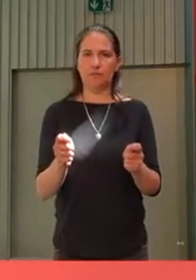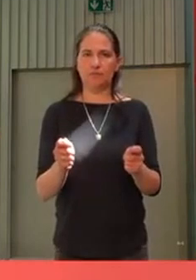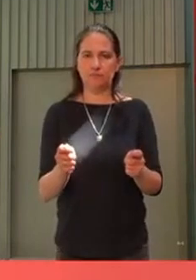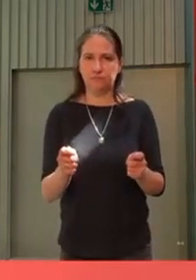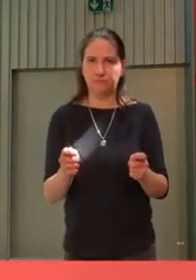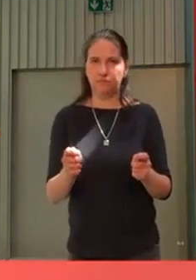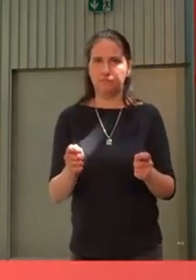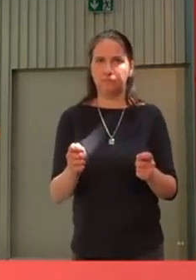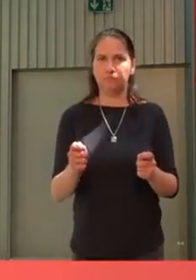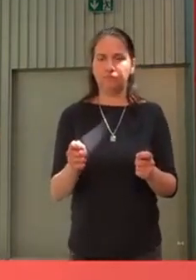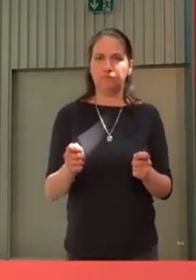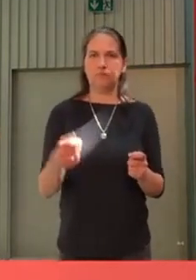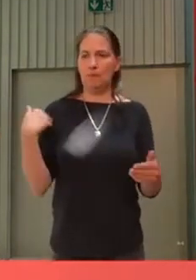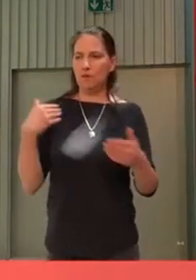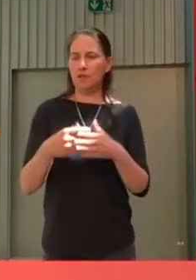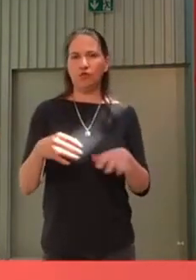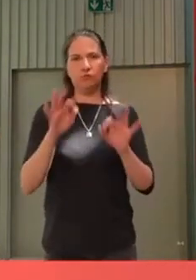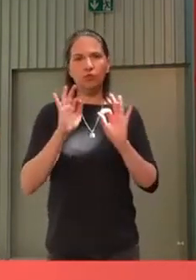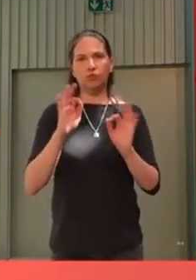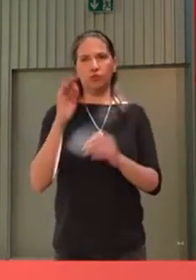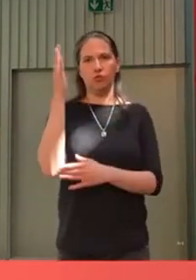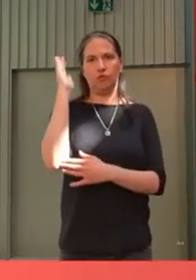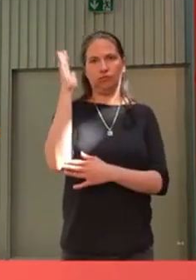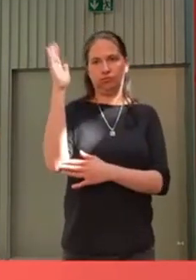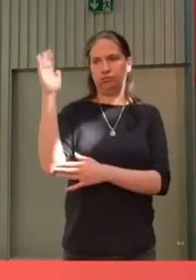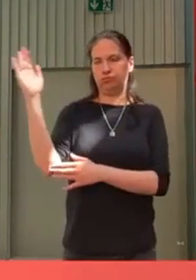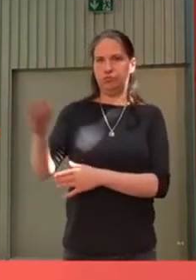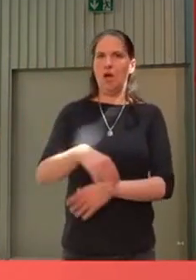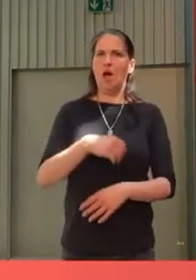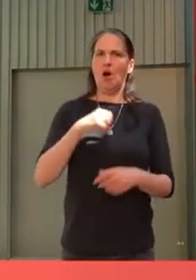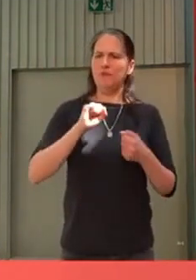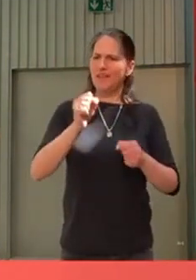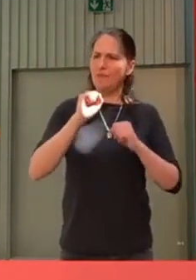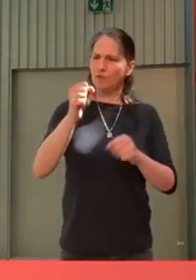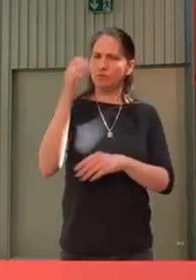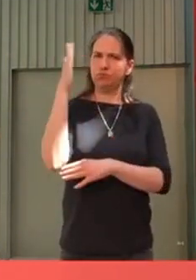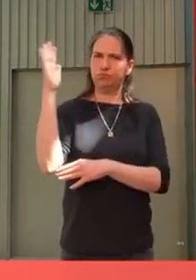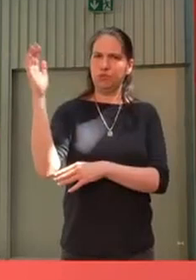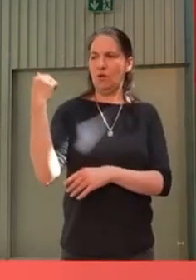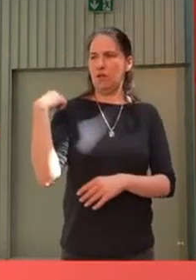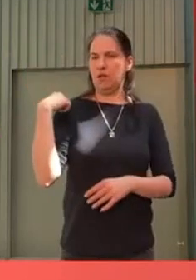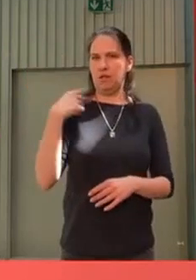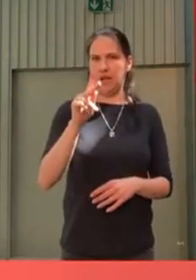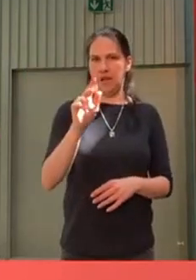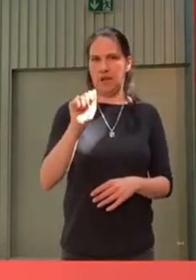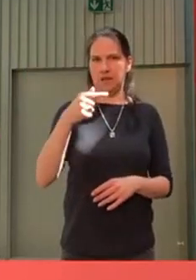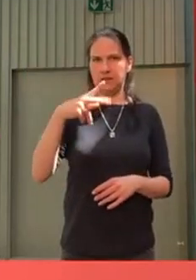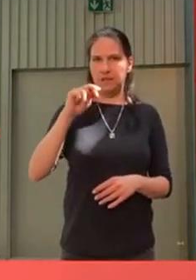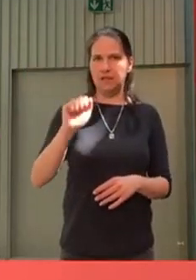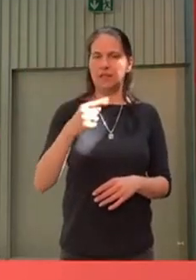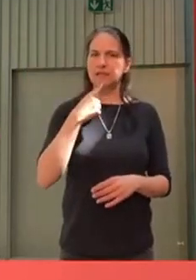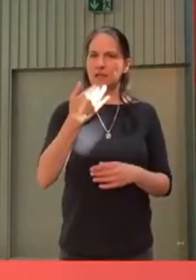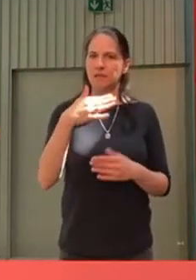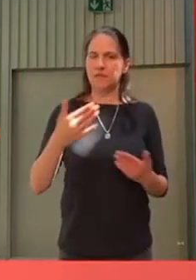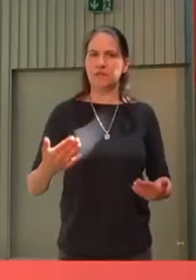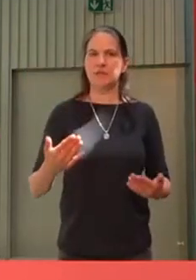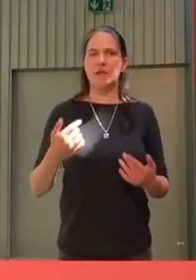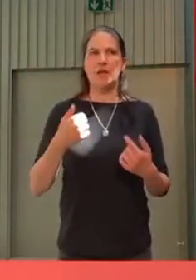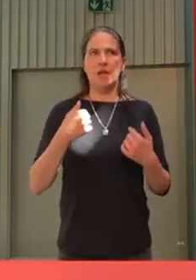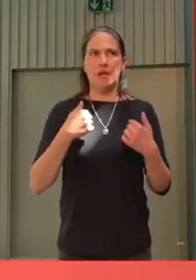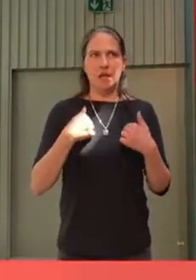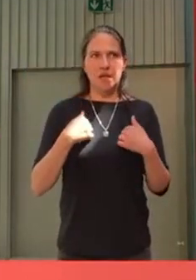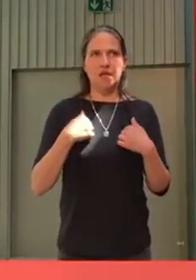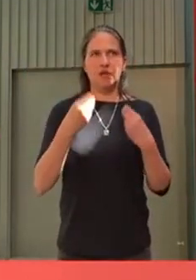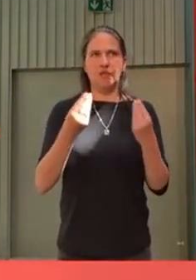Es wurden ja gute Reden gehalten und auch kämpferische Reden. auch gerade, was Katina Schubert gesagt hat, das fand ich sehr